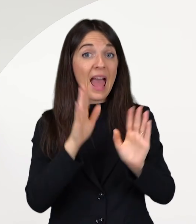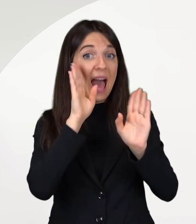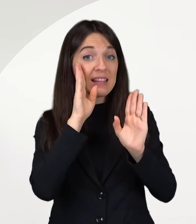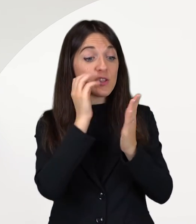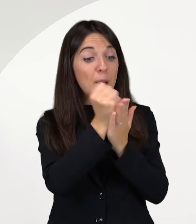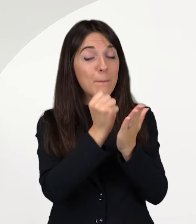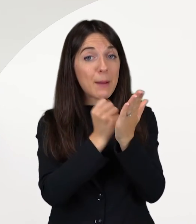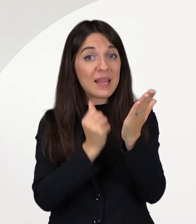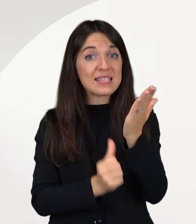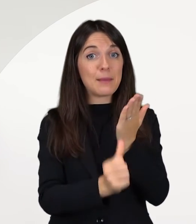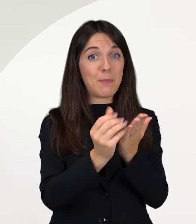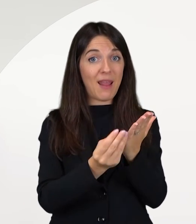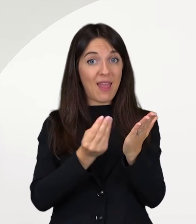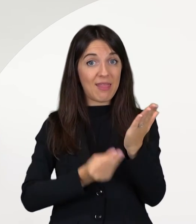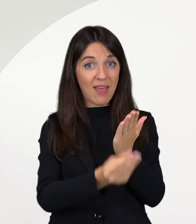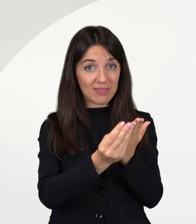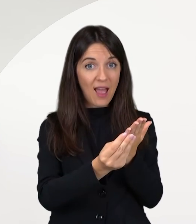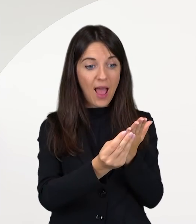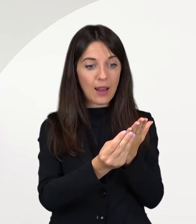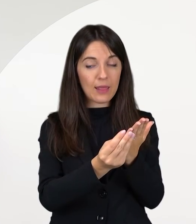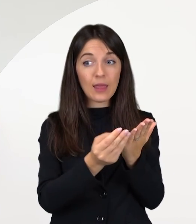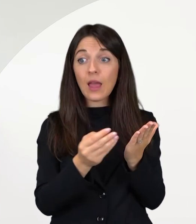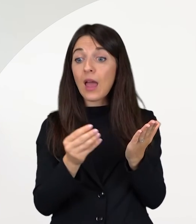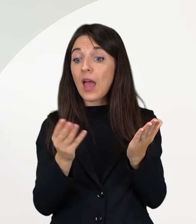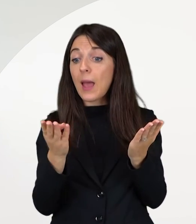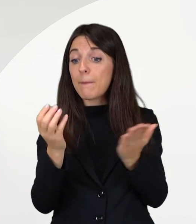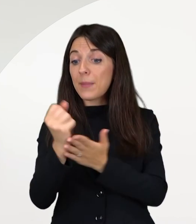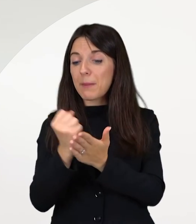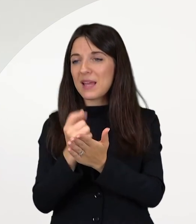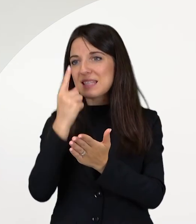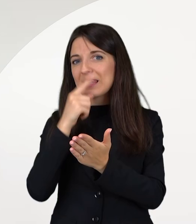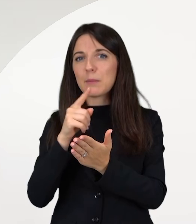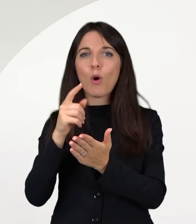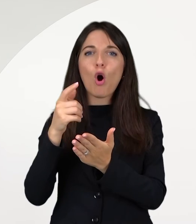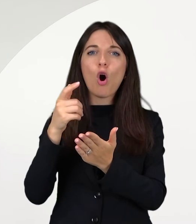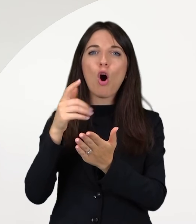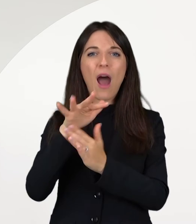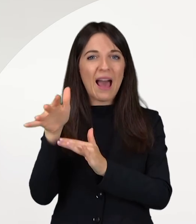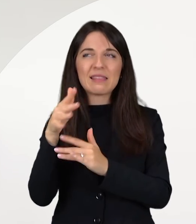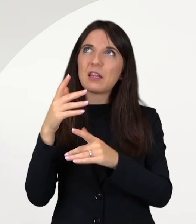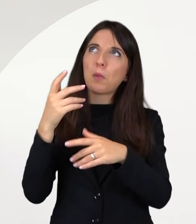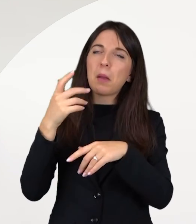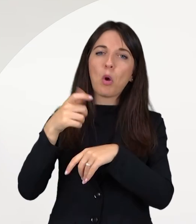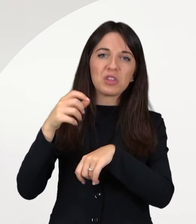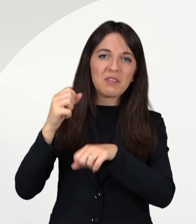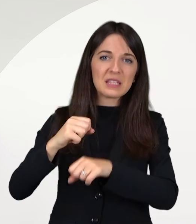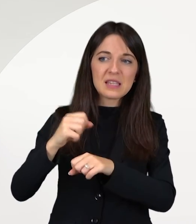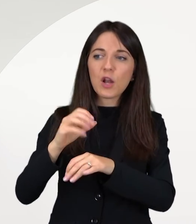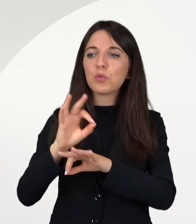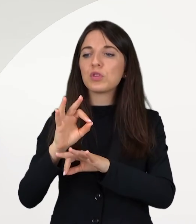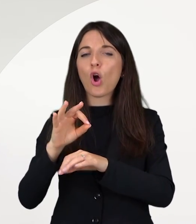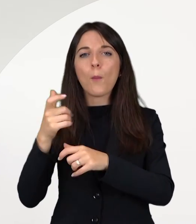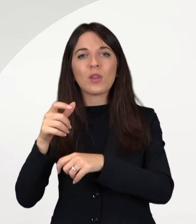accertamenti prenatali, visite specialistiche. Non sono da confondersi con permessi di altra